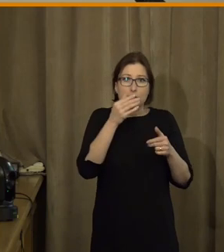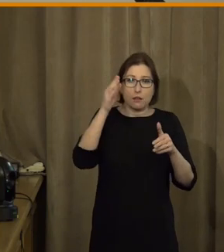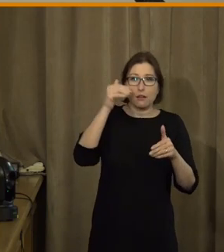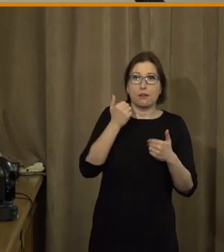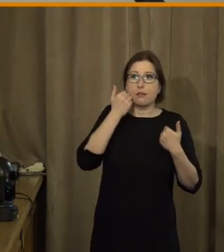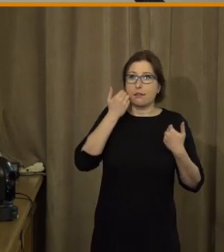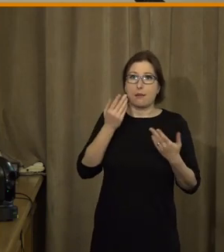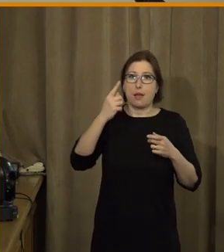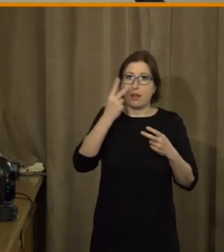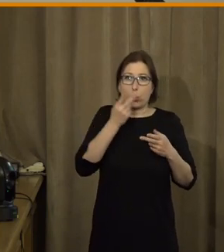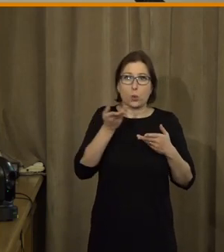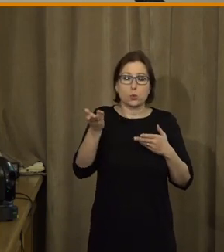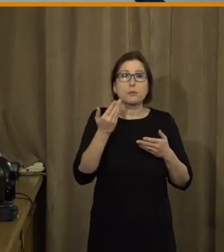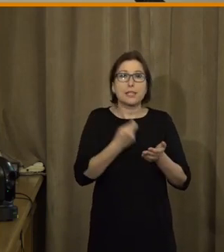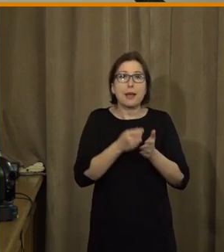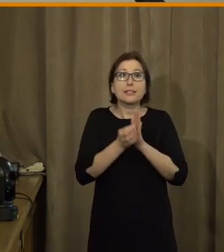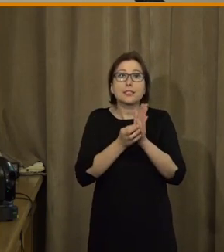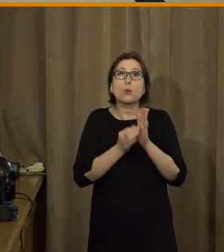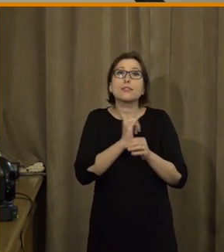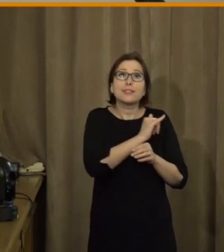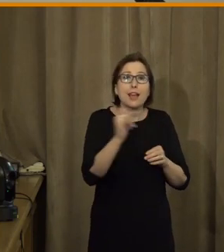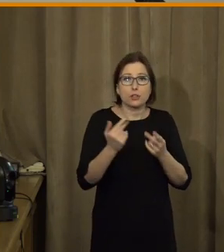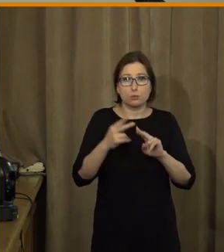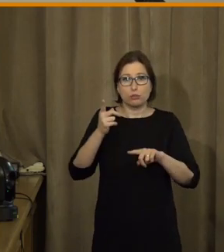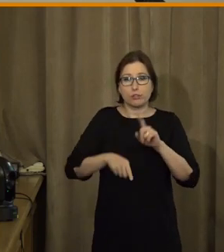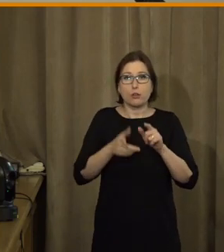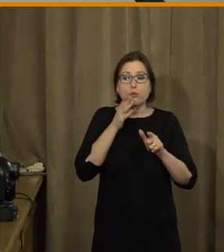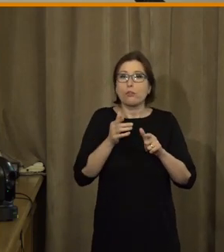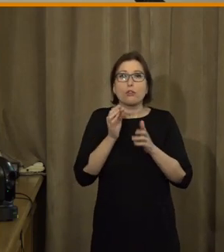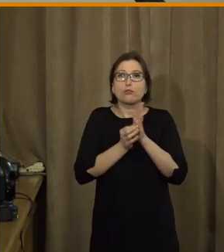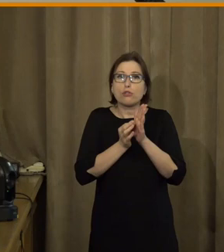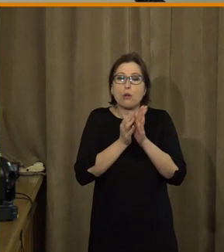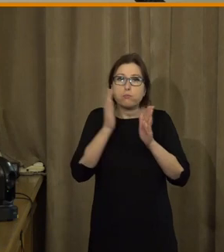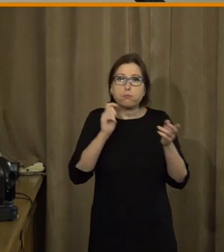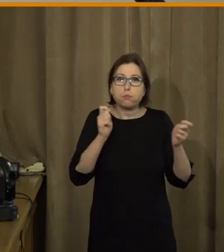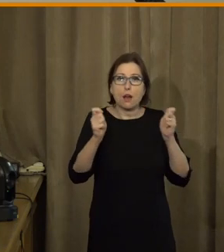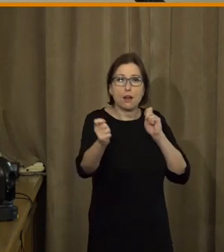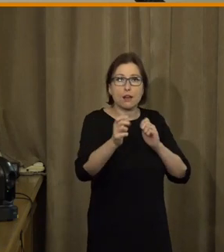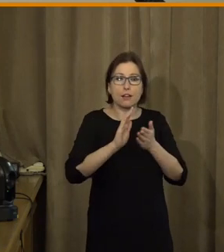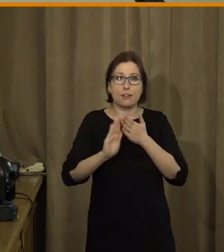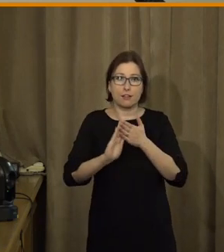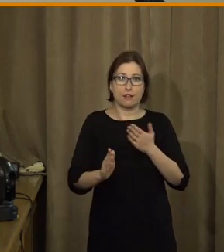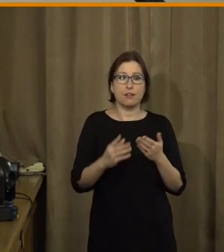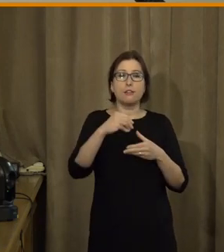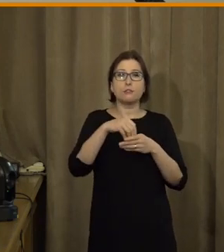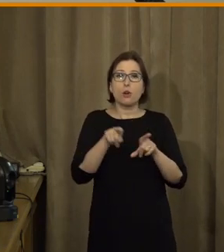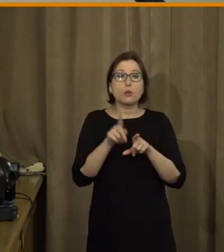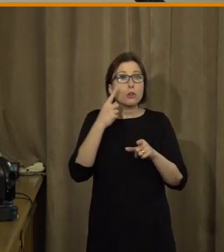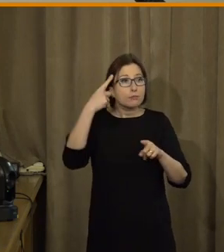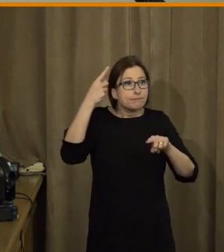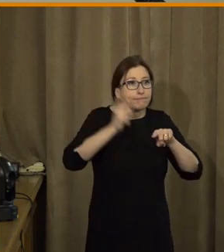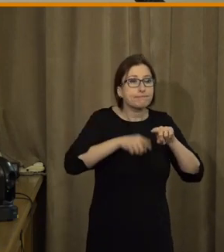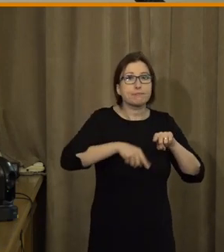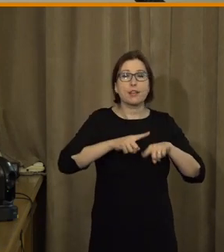dostáváme a netýká se to jenom lidí, kteří skutečně třeba nemají prostředky nebo mají nějaký mentální